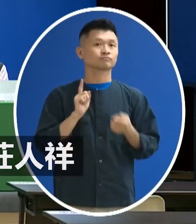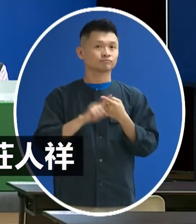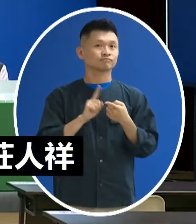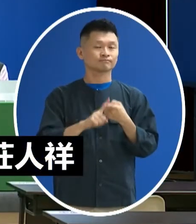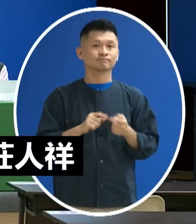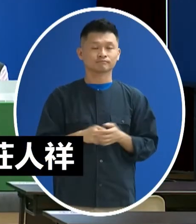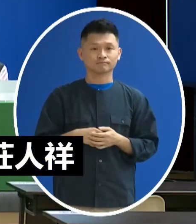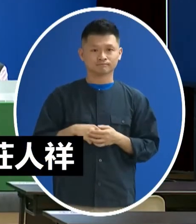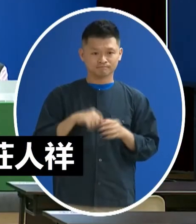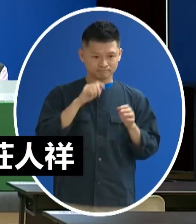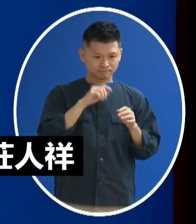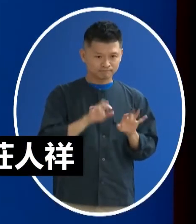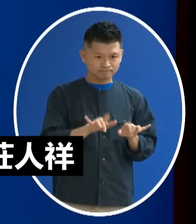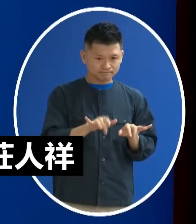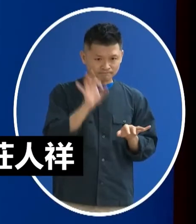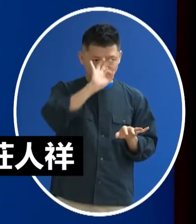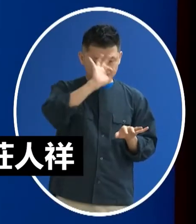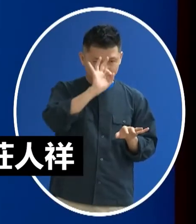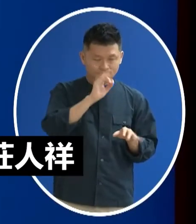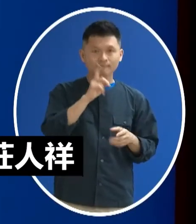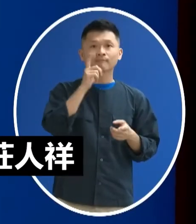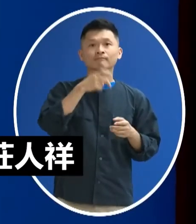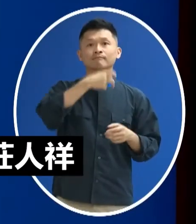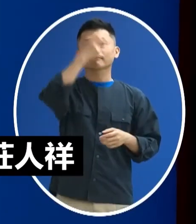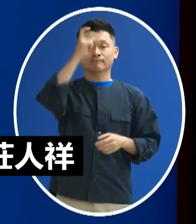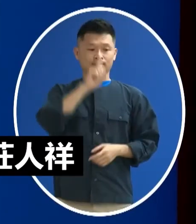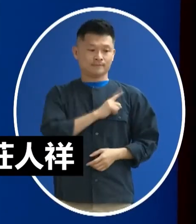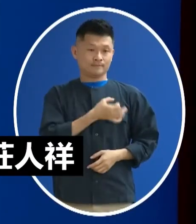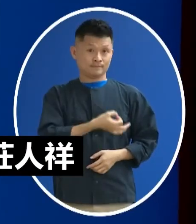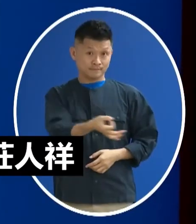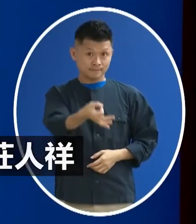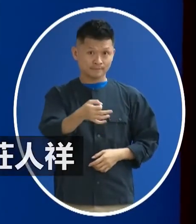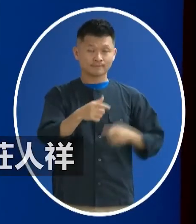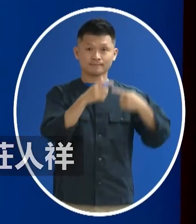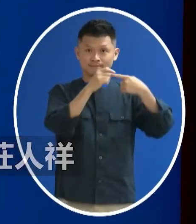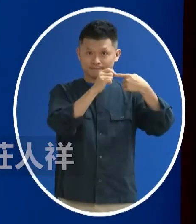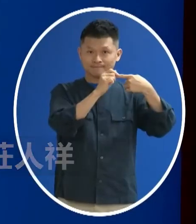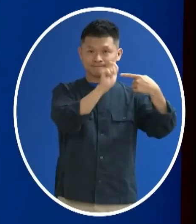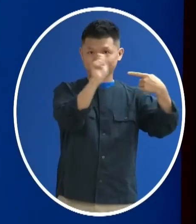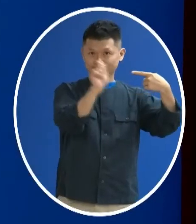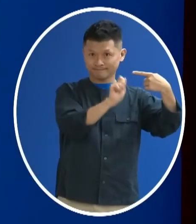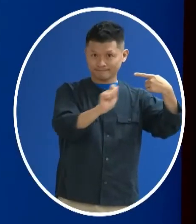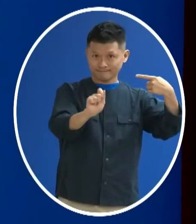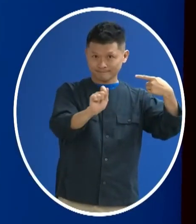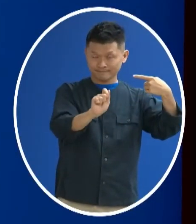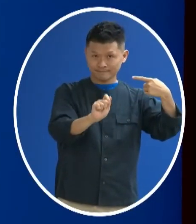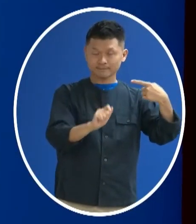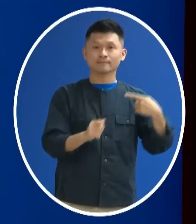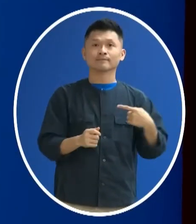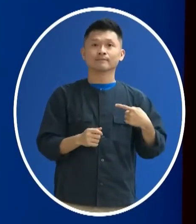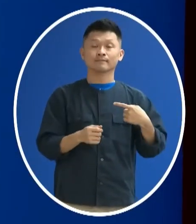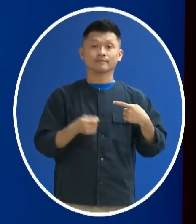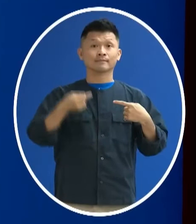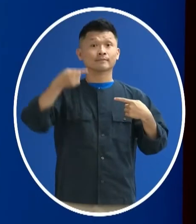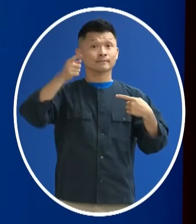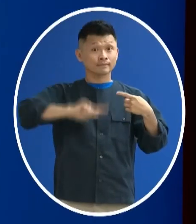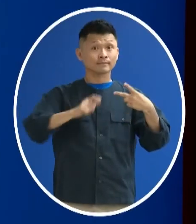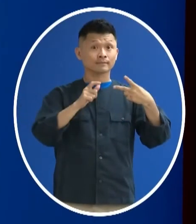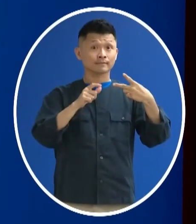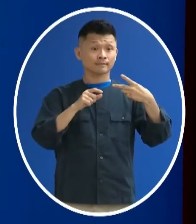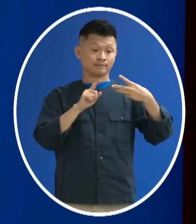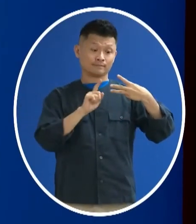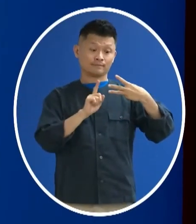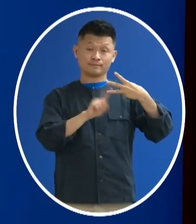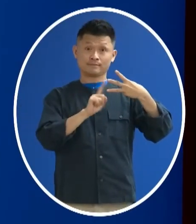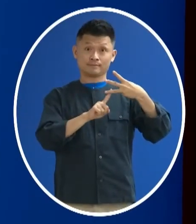我們有查到他的確是第一次自費打了AZ然後到後來是打Moderna